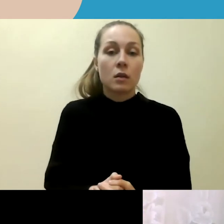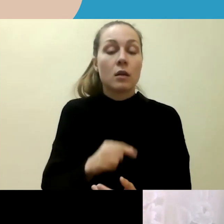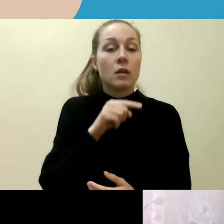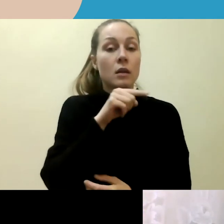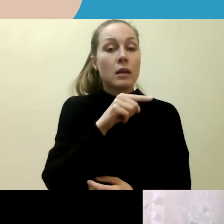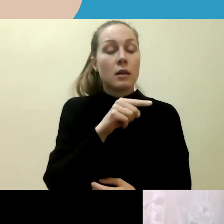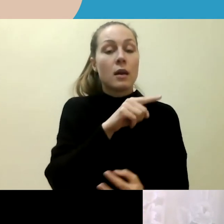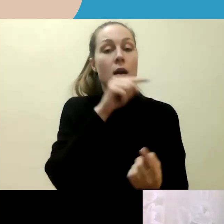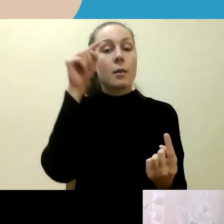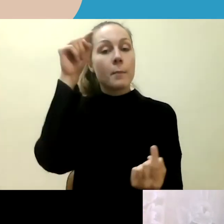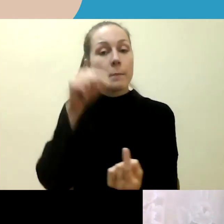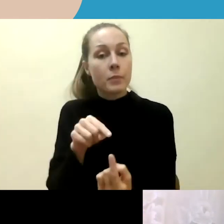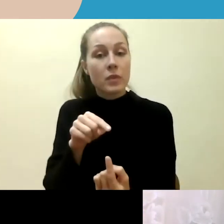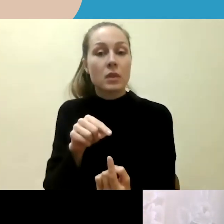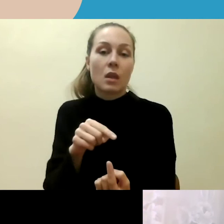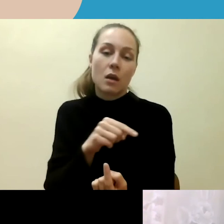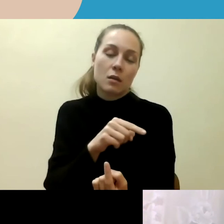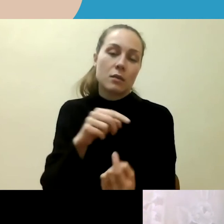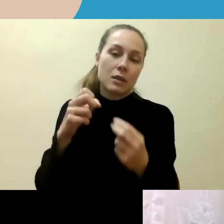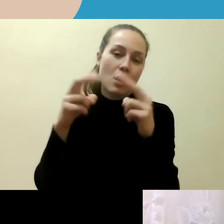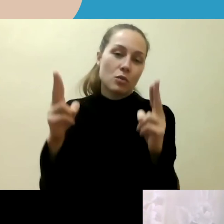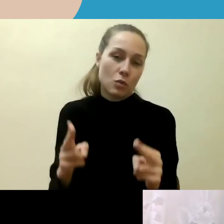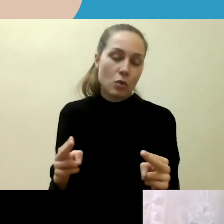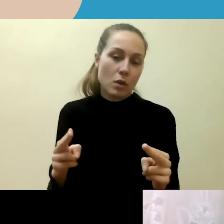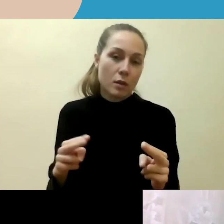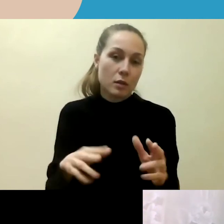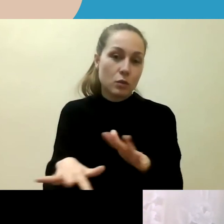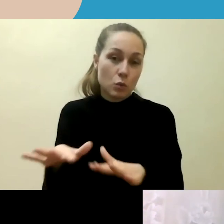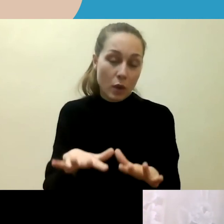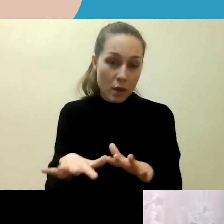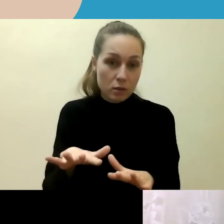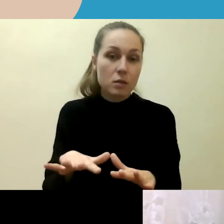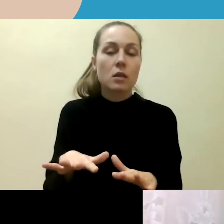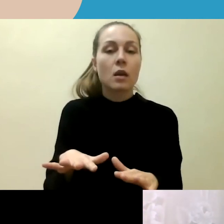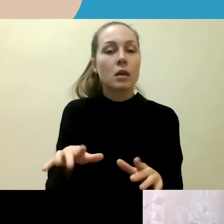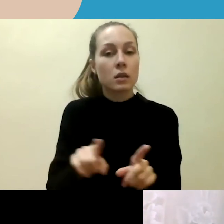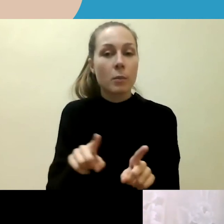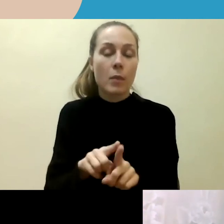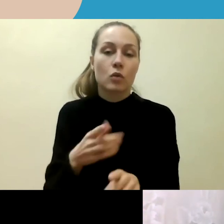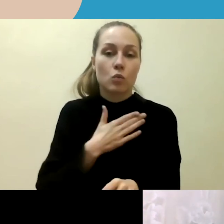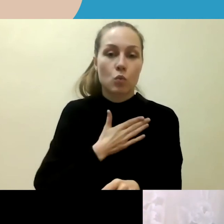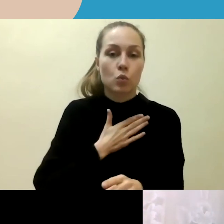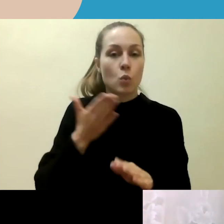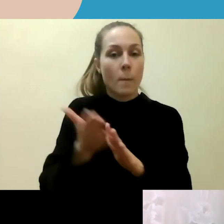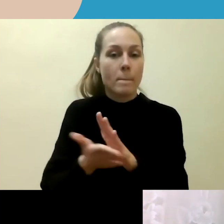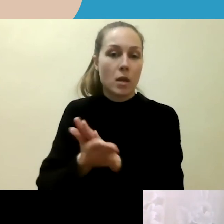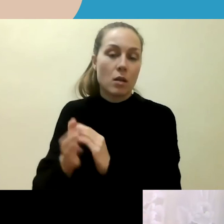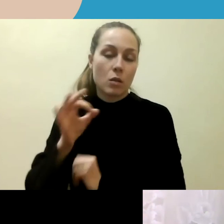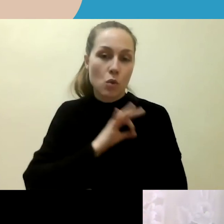prie nacionalinio konteksto ir naudojamos mūsų atvejai ir bylos. Aišku,